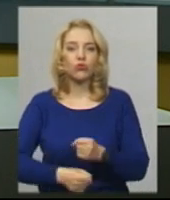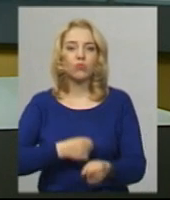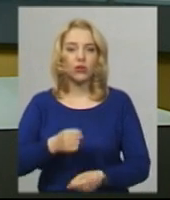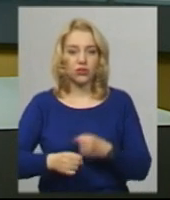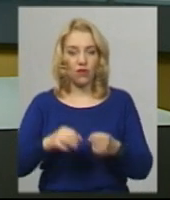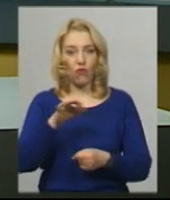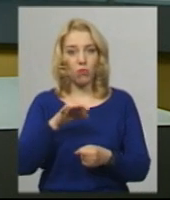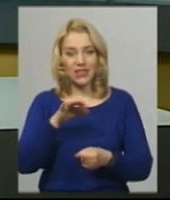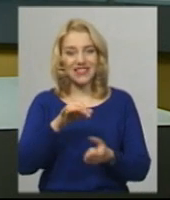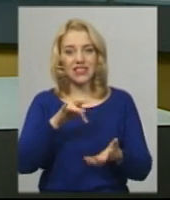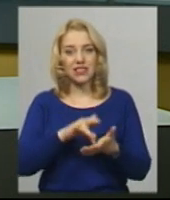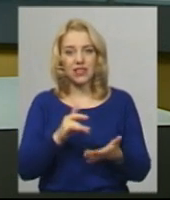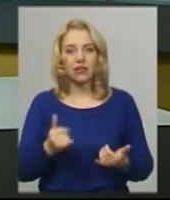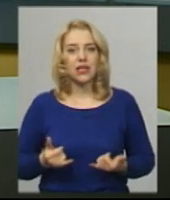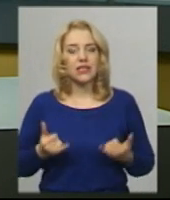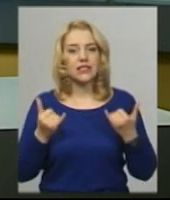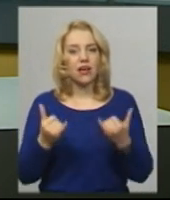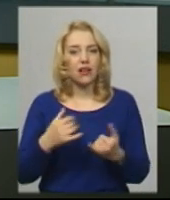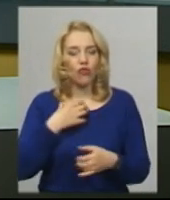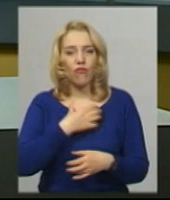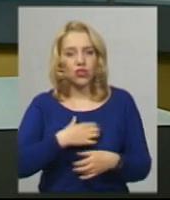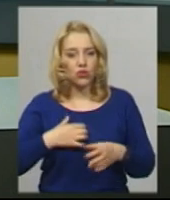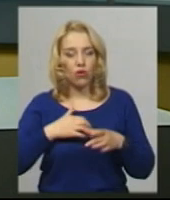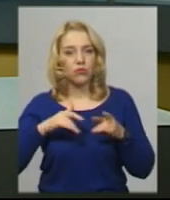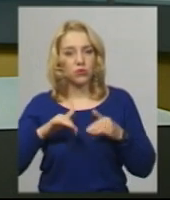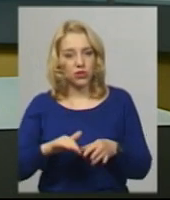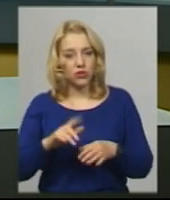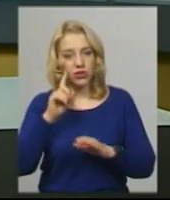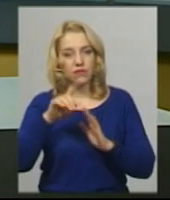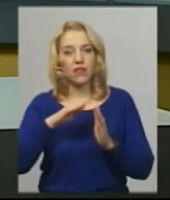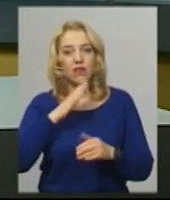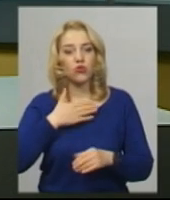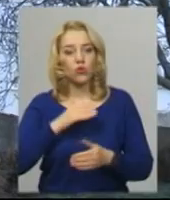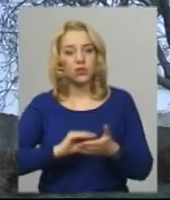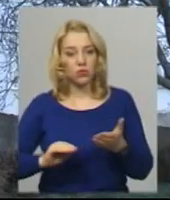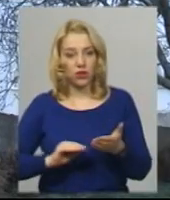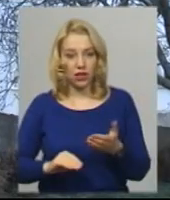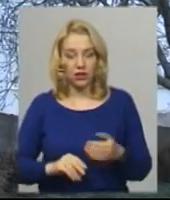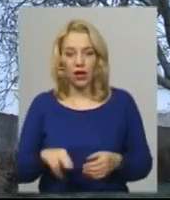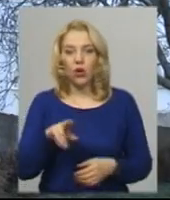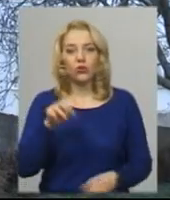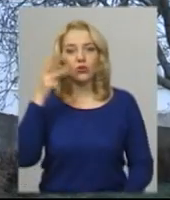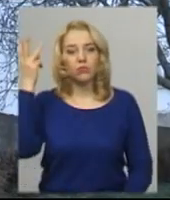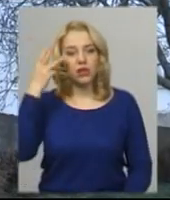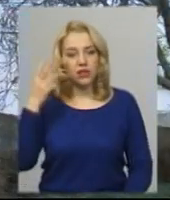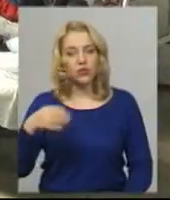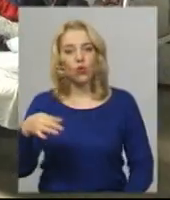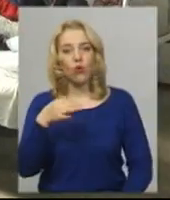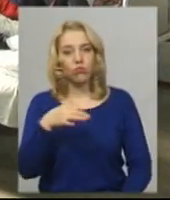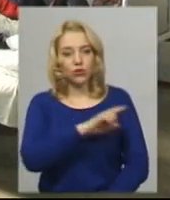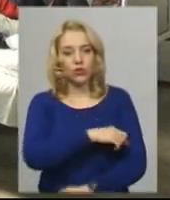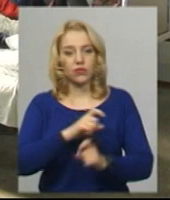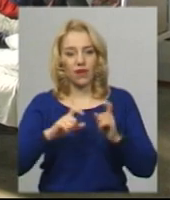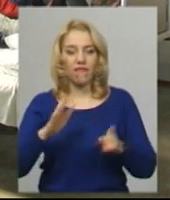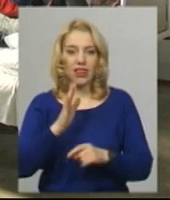заради життєво необхідної процедури, дізнавалася Тетяна Воржцова. До Хмельницької обласної лікарні Валерій